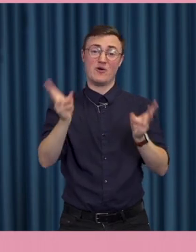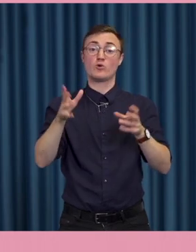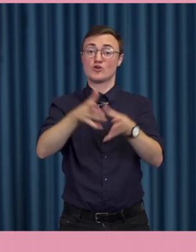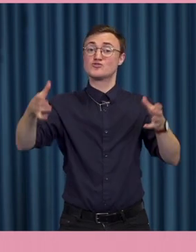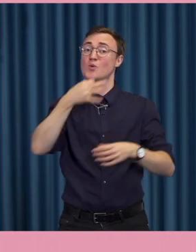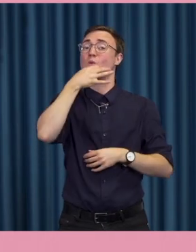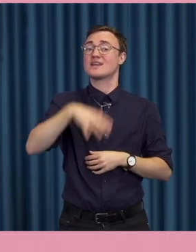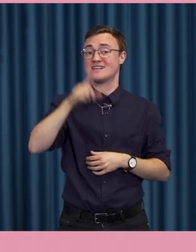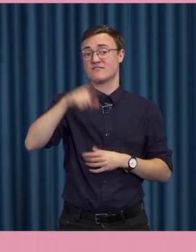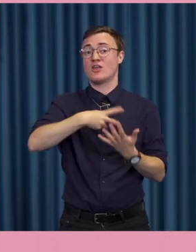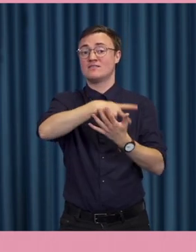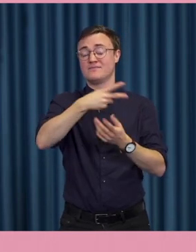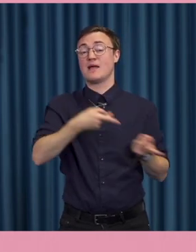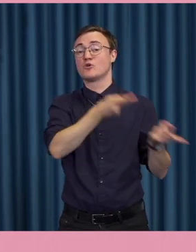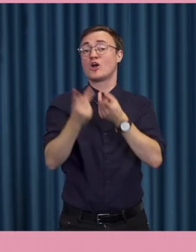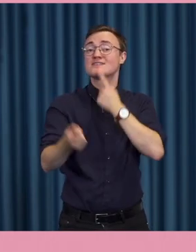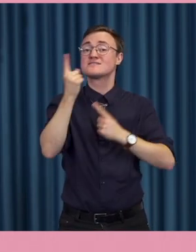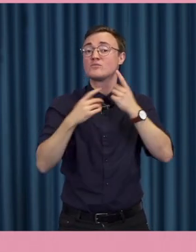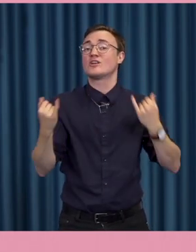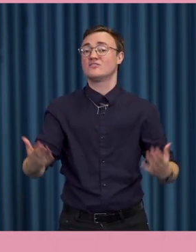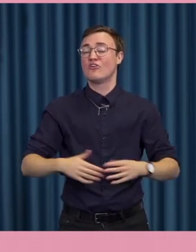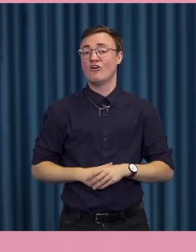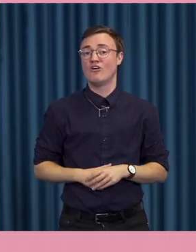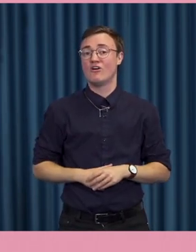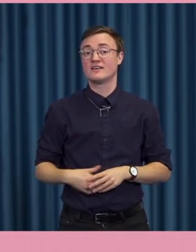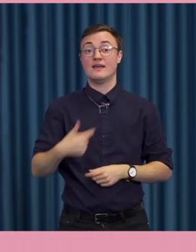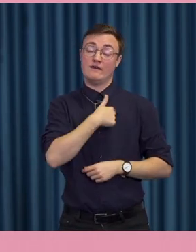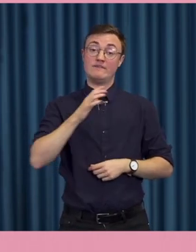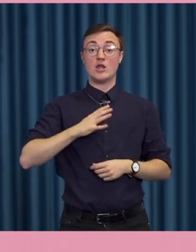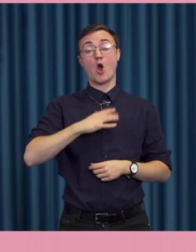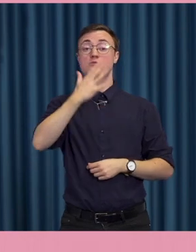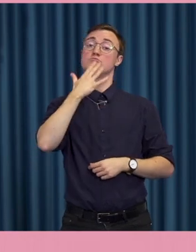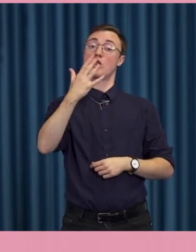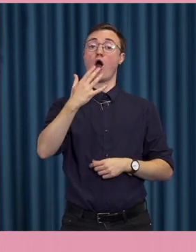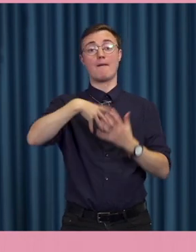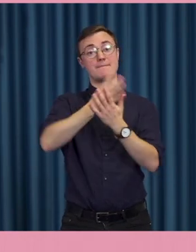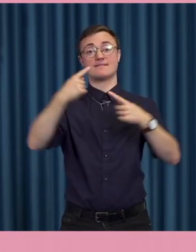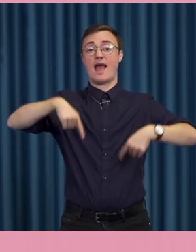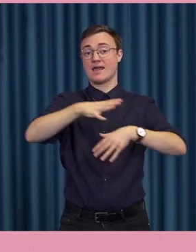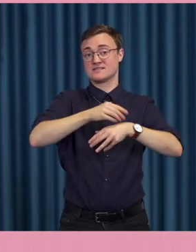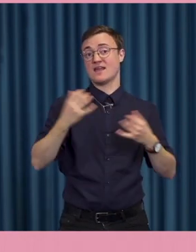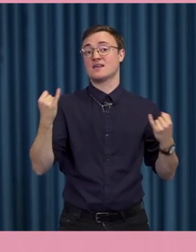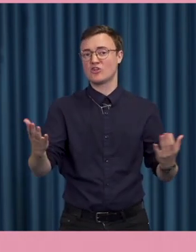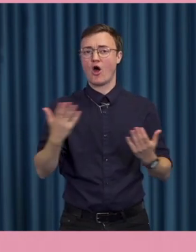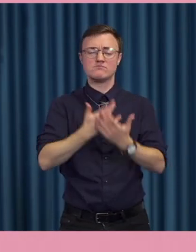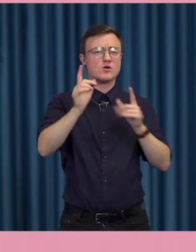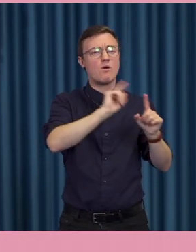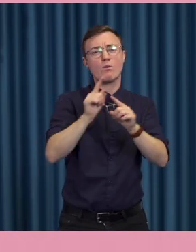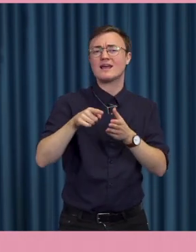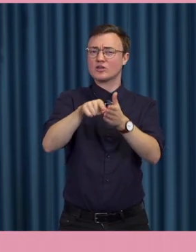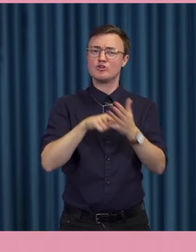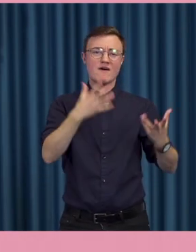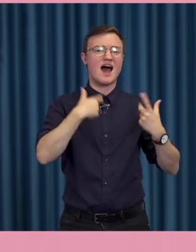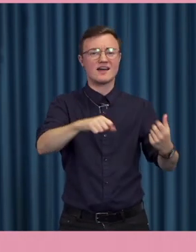risk för det demokratiska samtalet. Vi har en ganska fint medielandskap i Sverige. Vi har många olika typer av aktiva